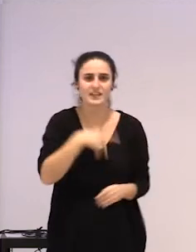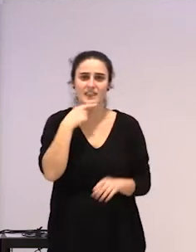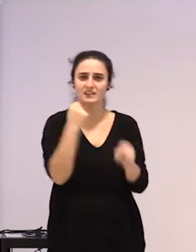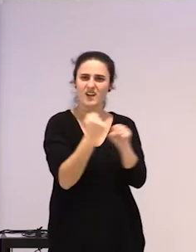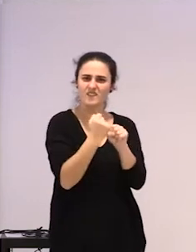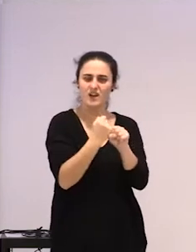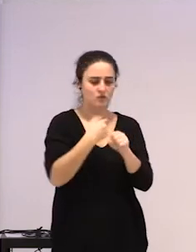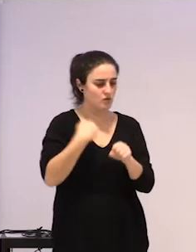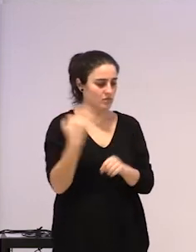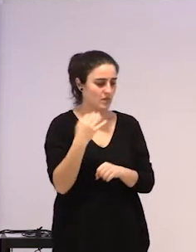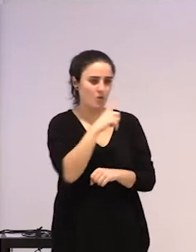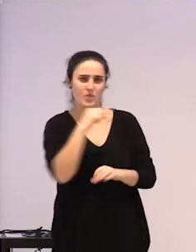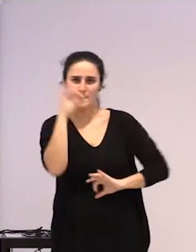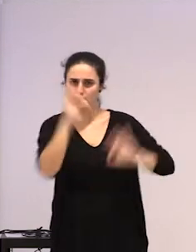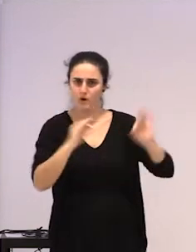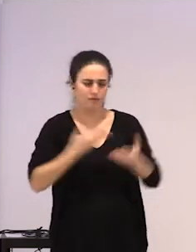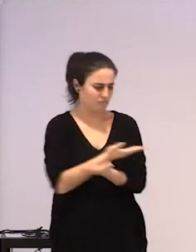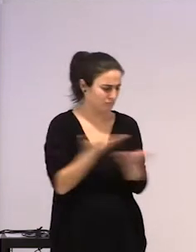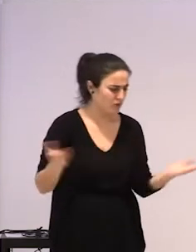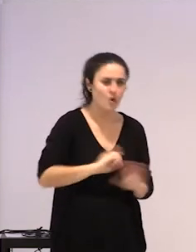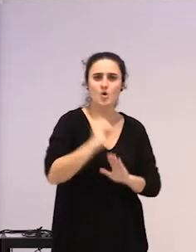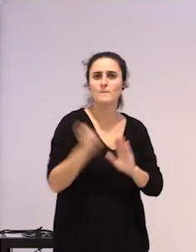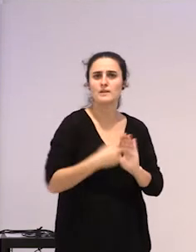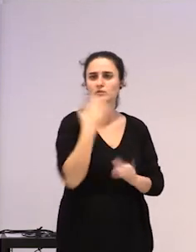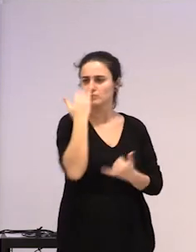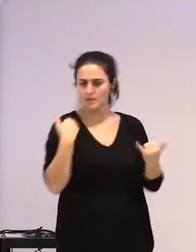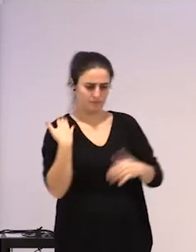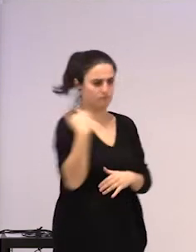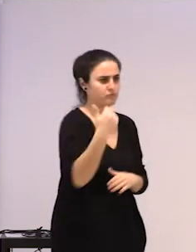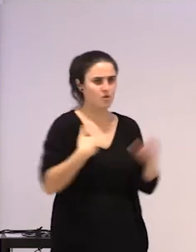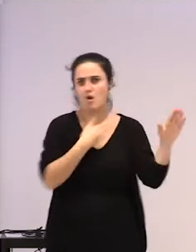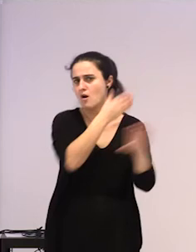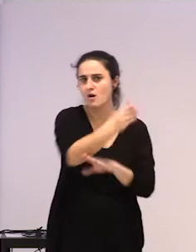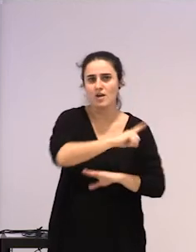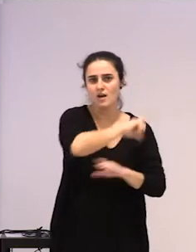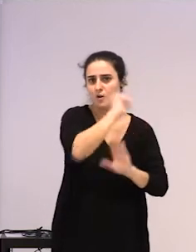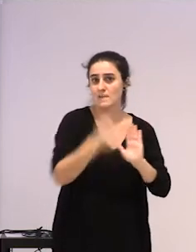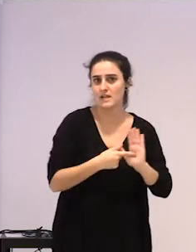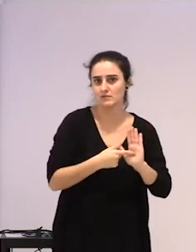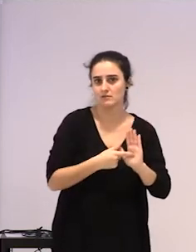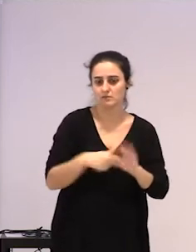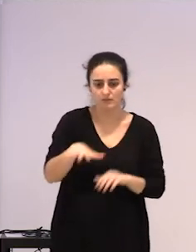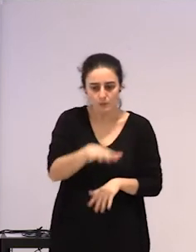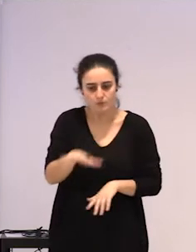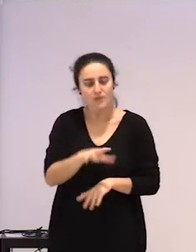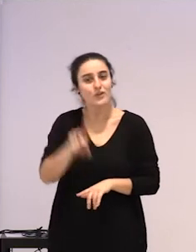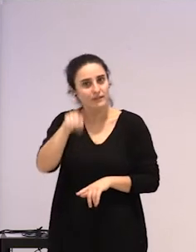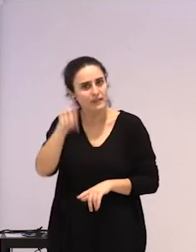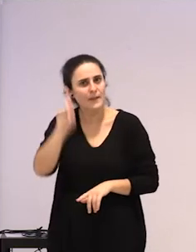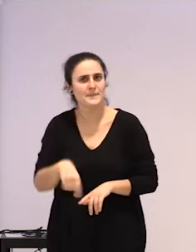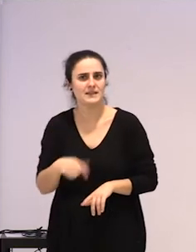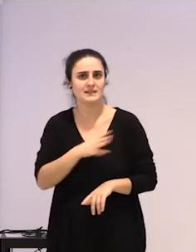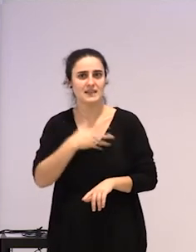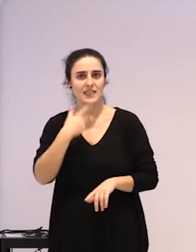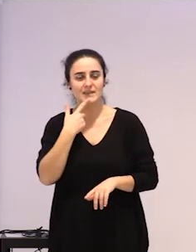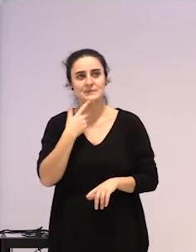egon behar nahizela prestutasun nosos beti, ez, deitzen nautenean ara joateko, eta ere mohonetan berdin, ez? Eta, hor duan, ez da, koentutan